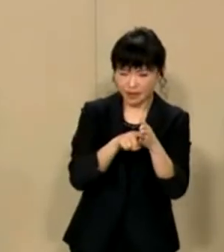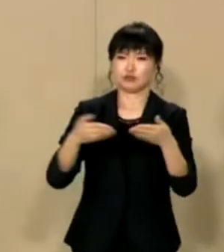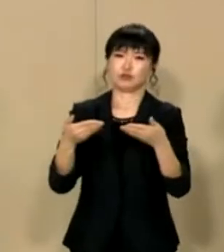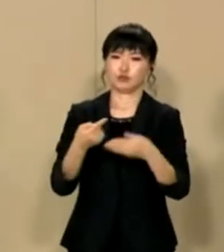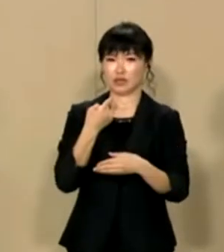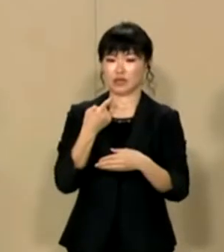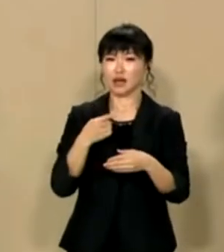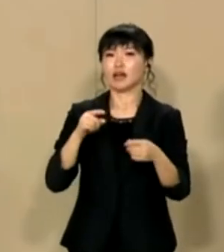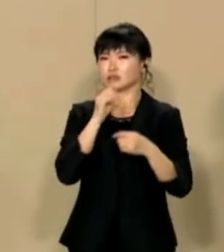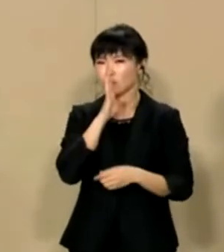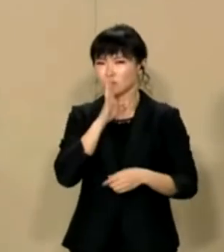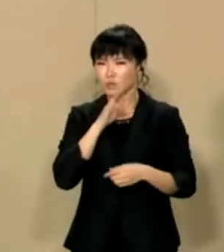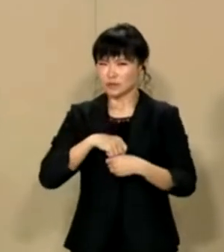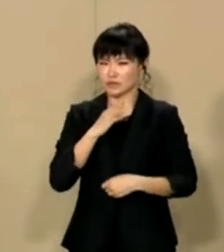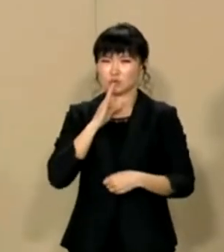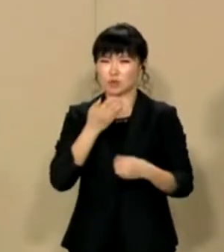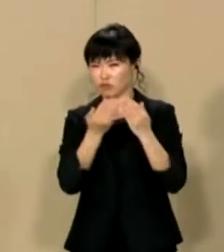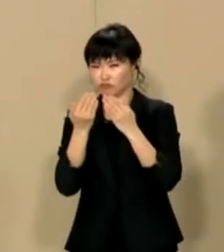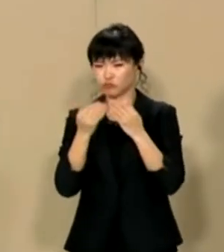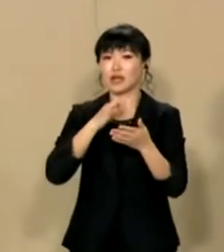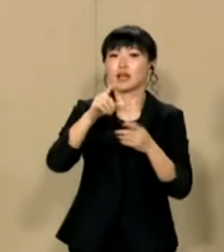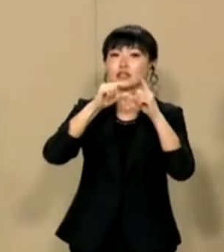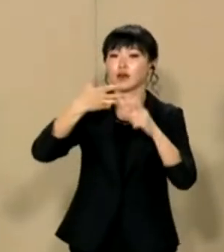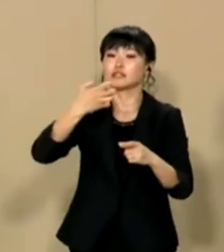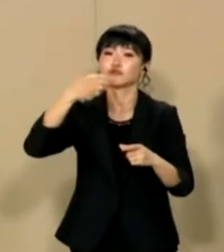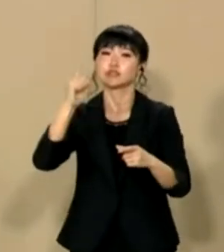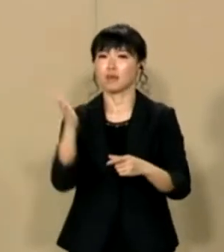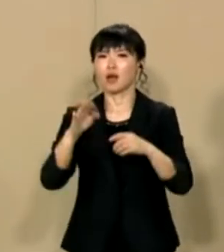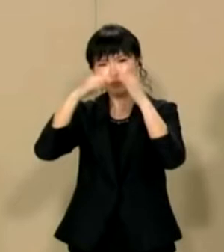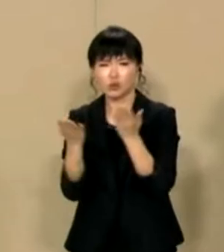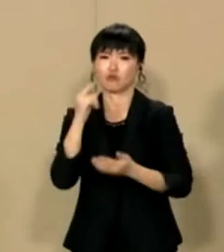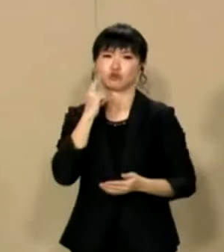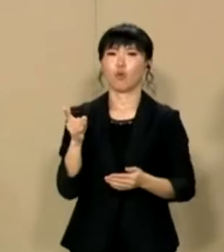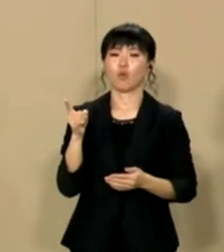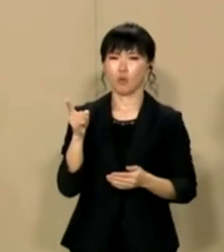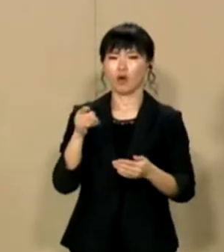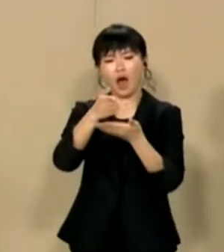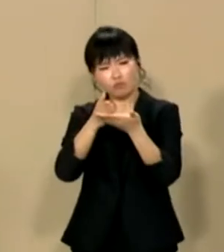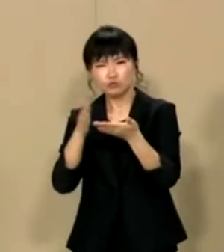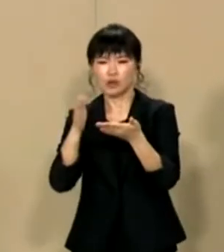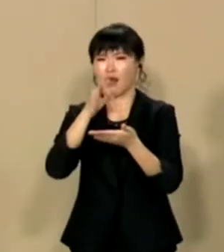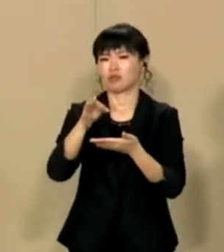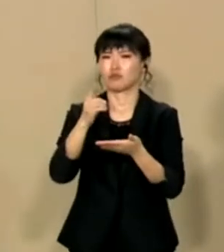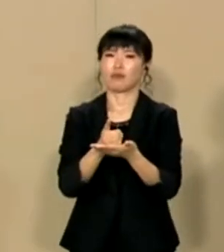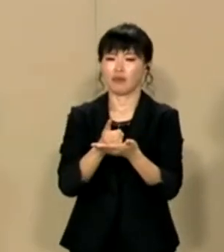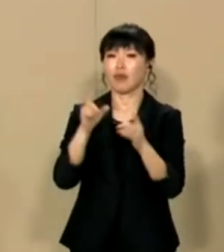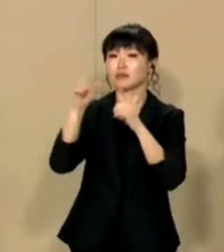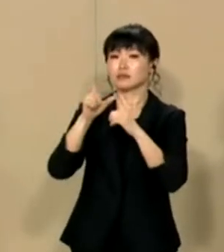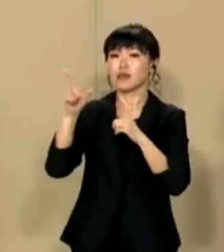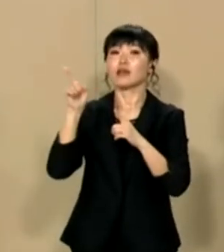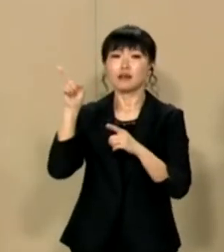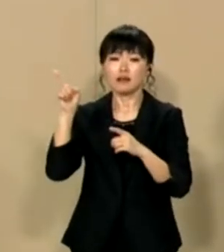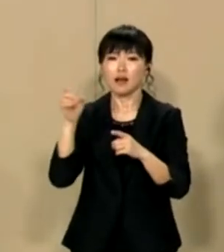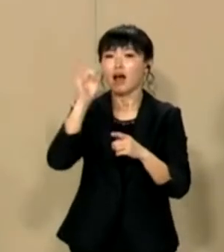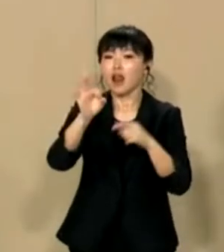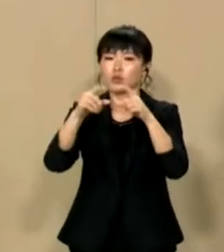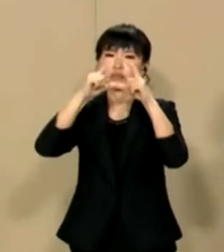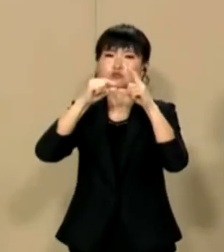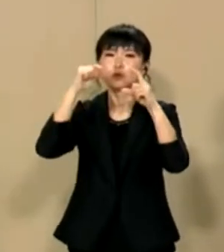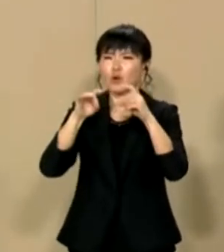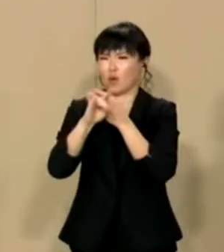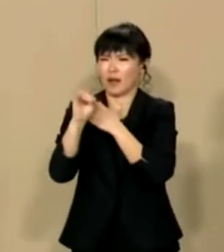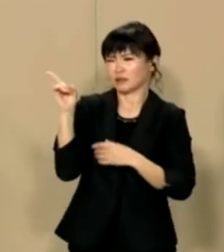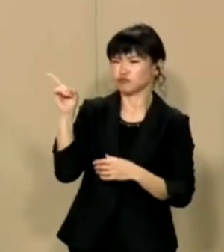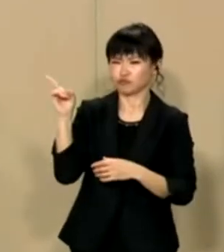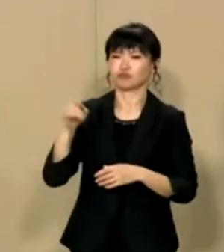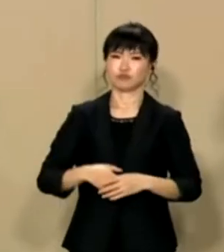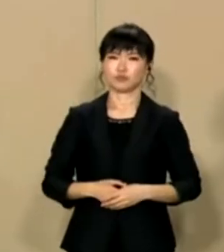NHKは真実を隠しますNHKの受信料支払率81%という発表は全て嘘です払っているのは約半分ですこのようなNHK自らの受信料支払率ですらごまかしている